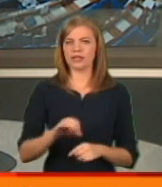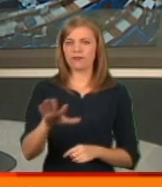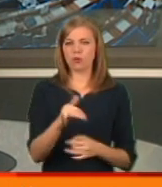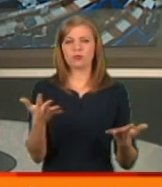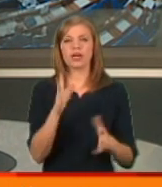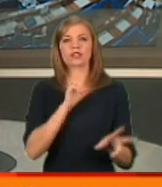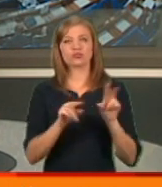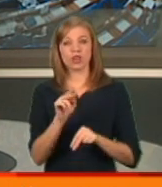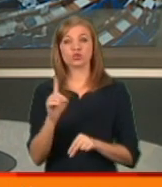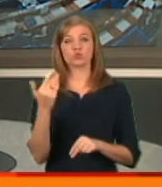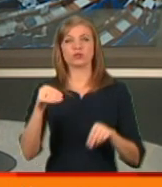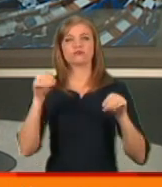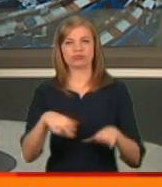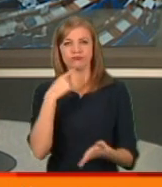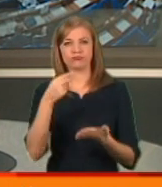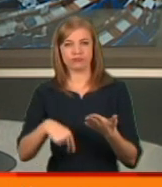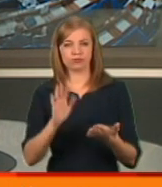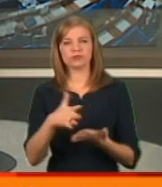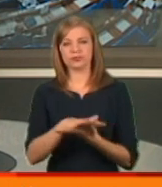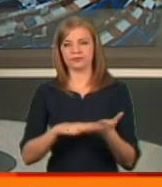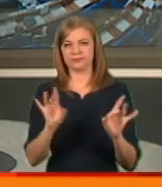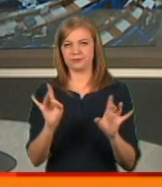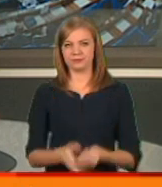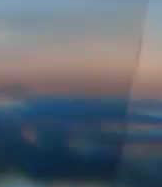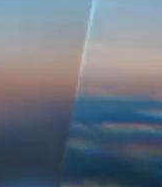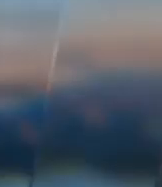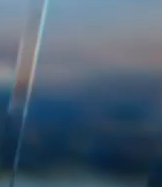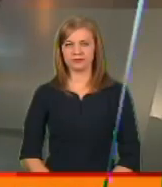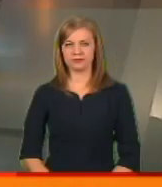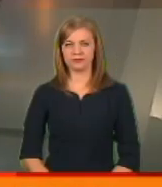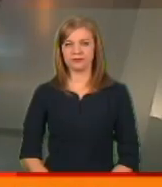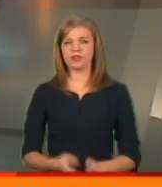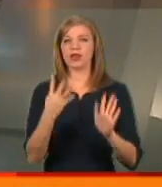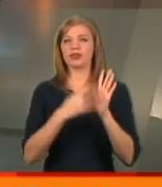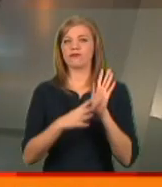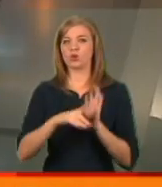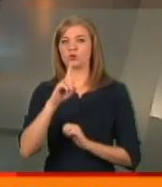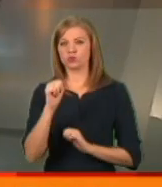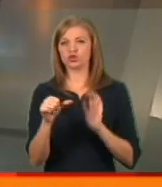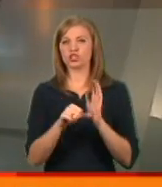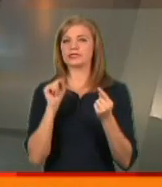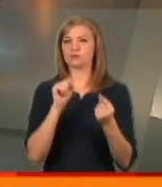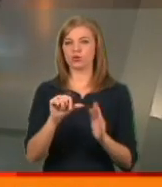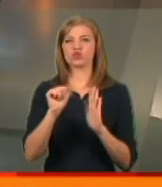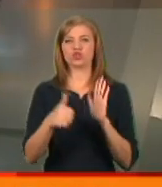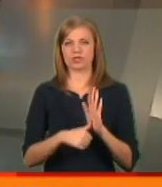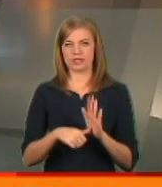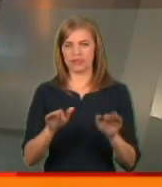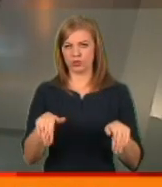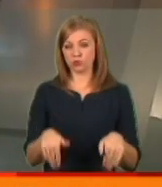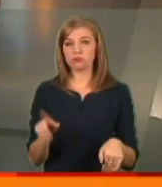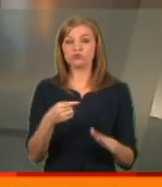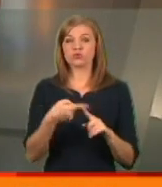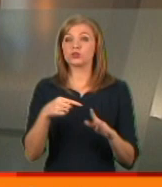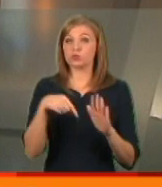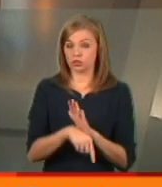і які шанси, що її ухвалять Сергій Стаценко з'ясовував. 90 за, 7 проти та 16 утрималась. І що